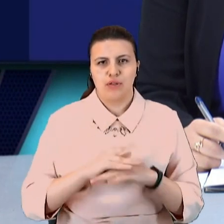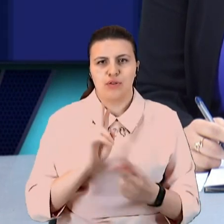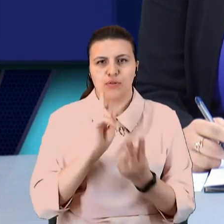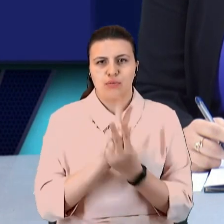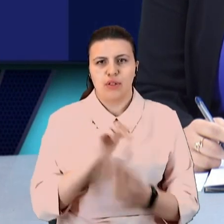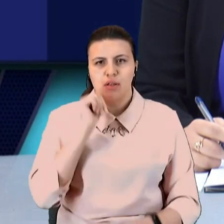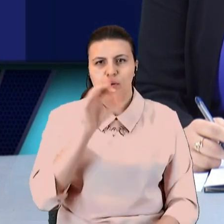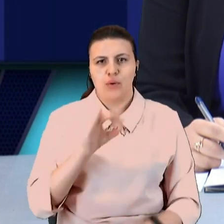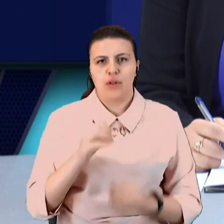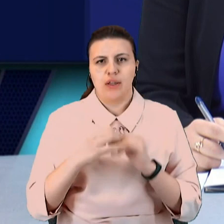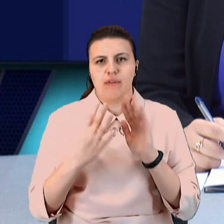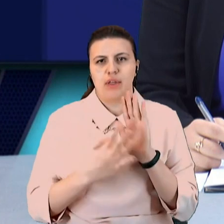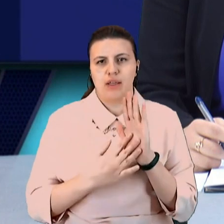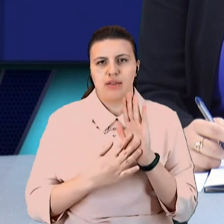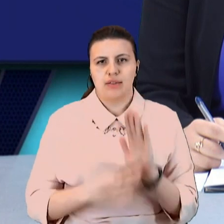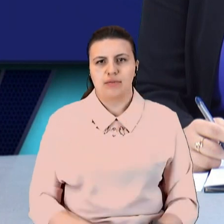о 19-й.